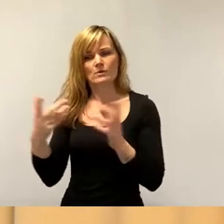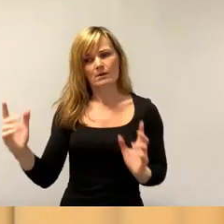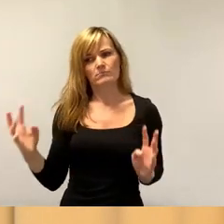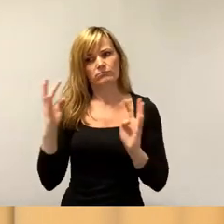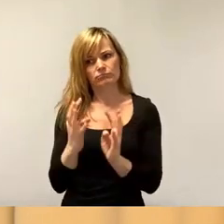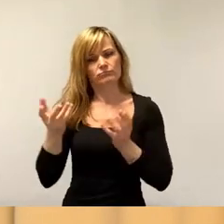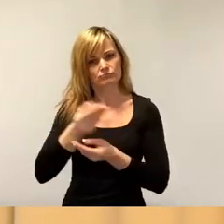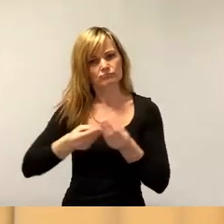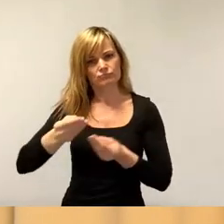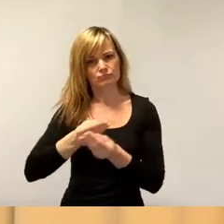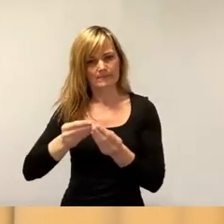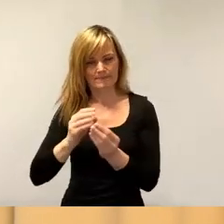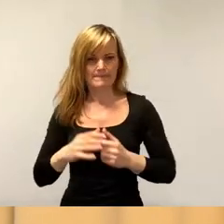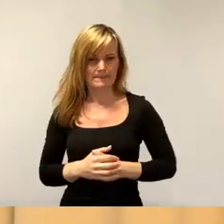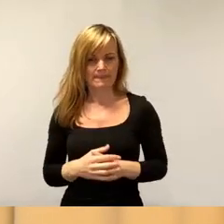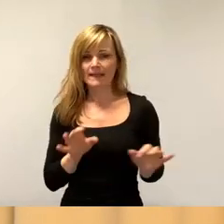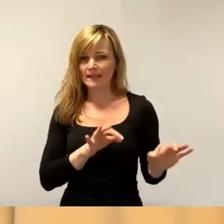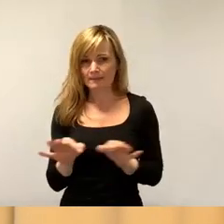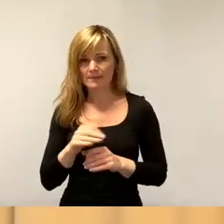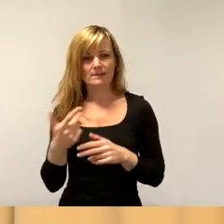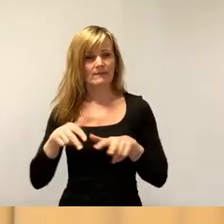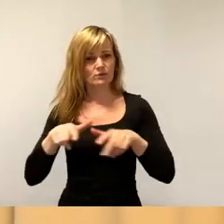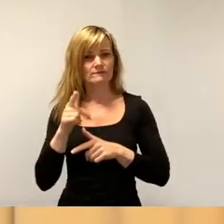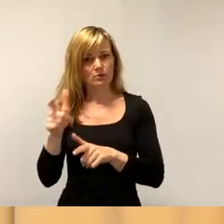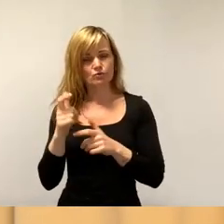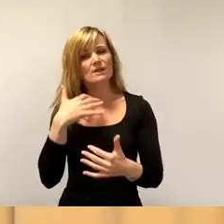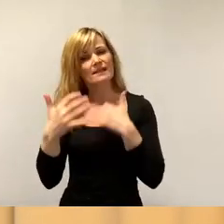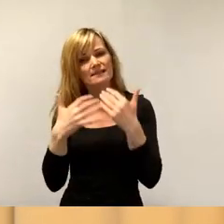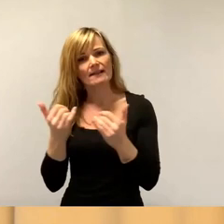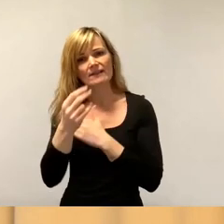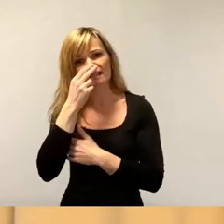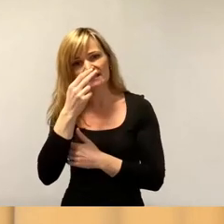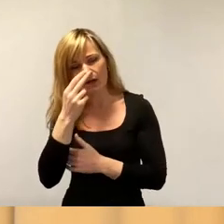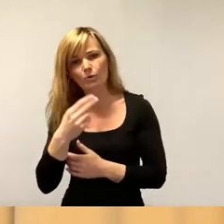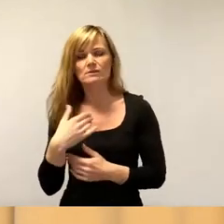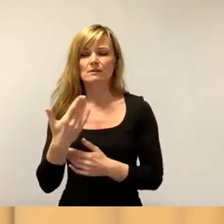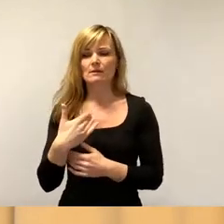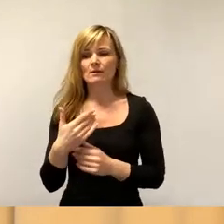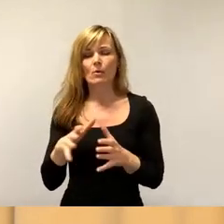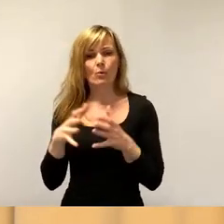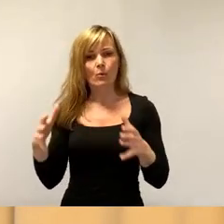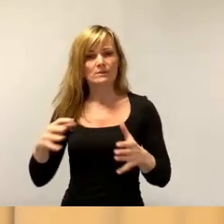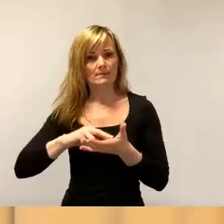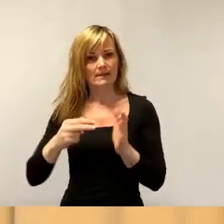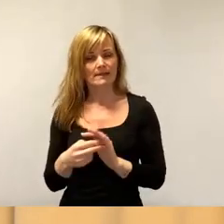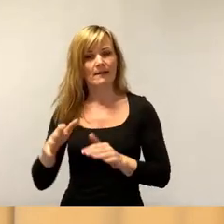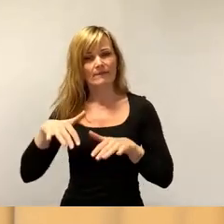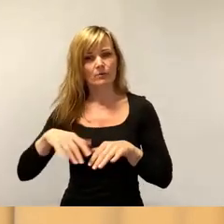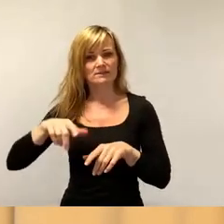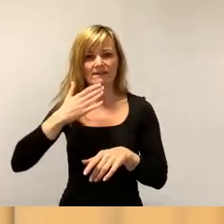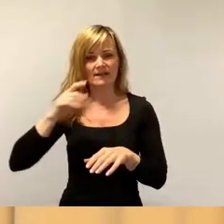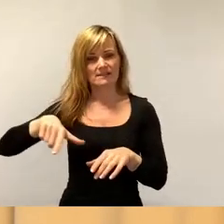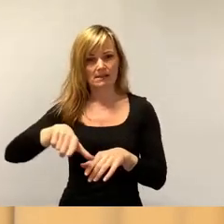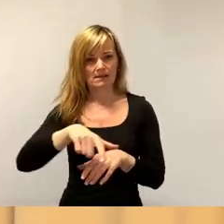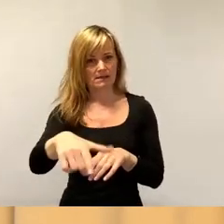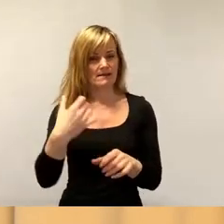Wirtschaftsförderung über den Stand der Ansiedlung. Großvorhaben wie Flusswasserwerk und so weiter werden hier gemeinsam im Rat entschieden und wir werden das auch entsprechend